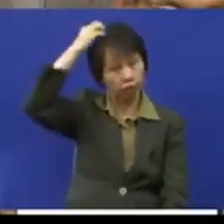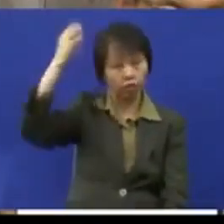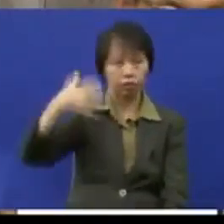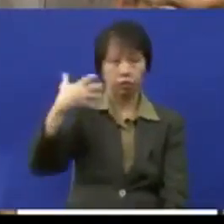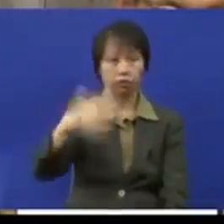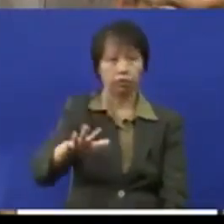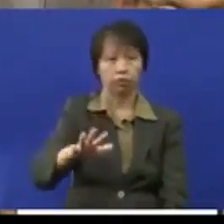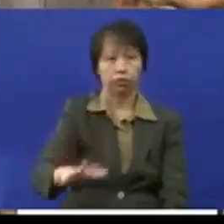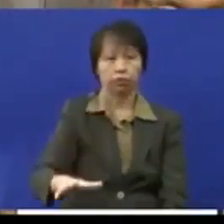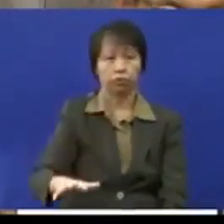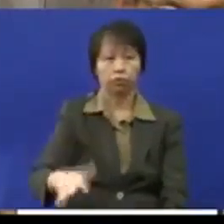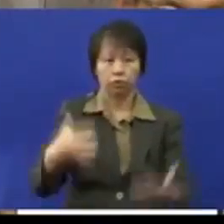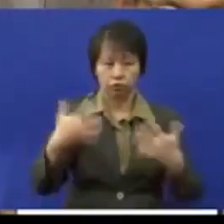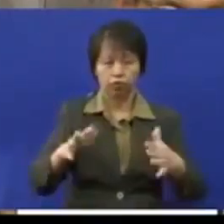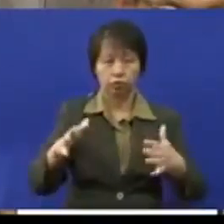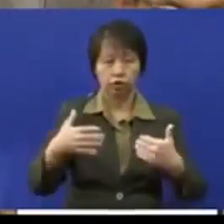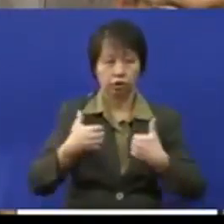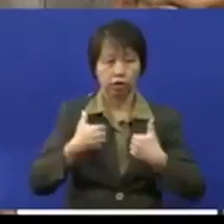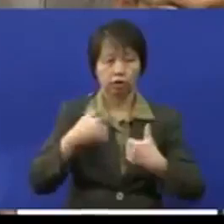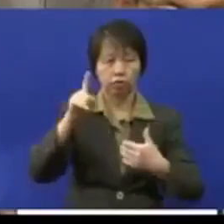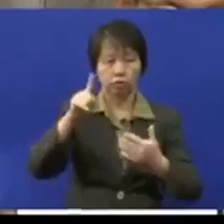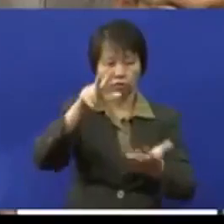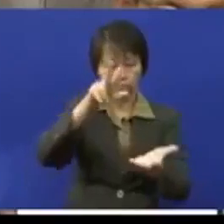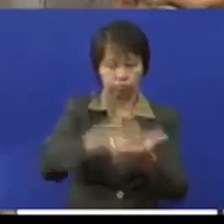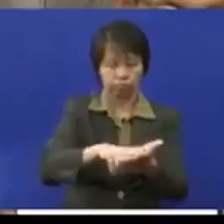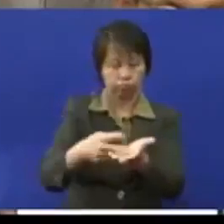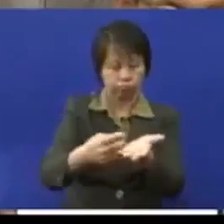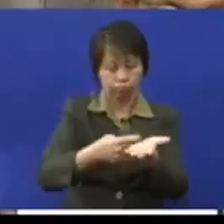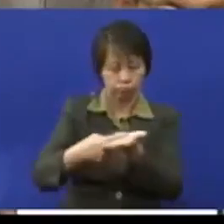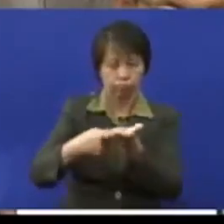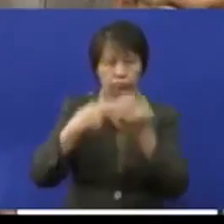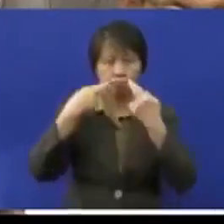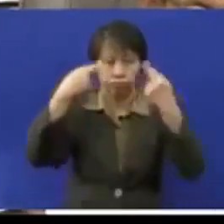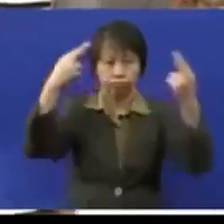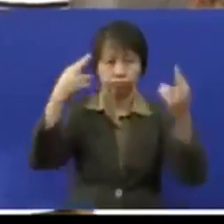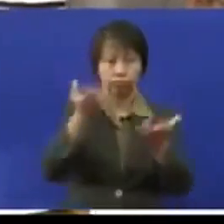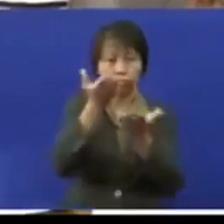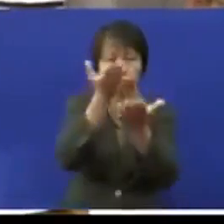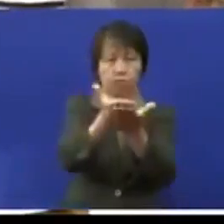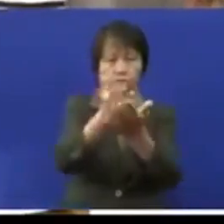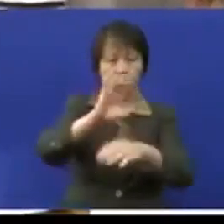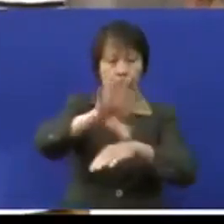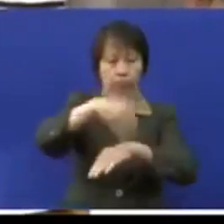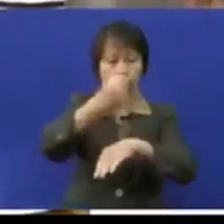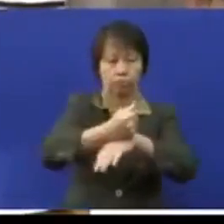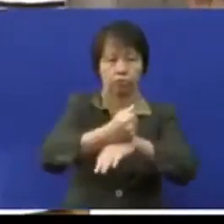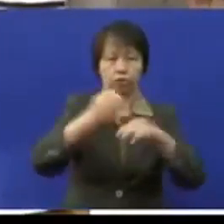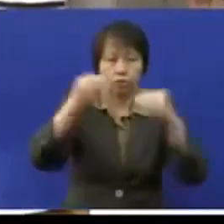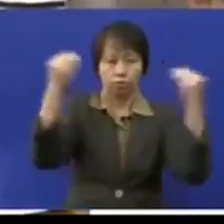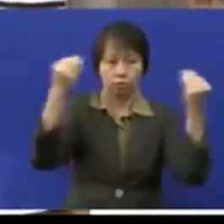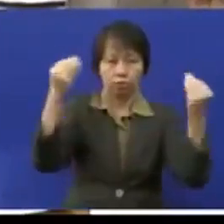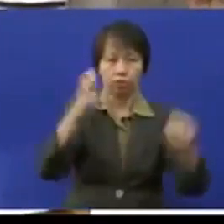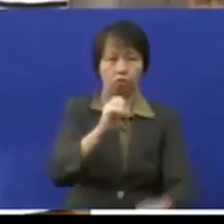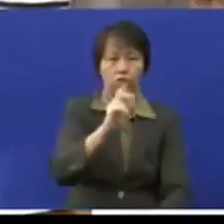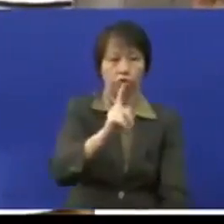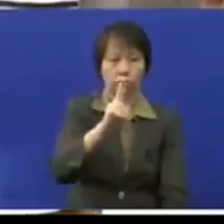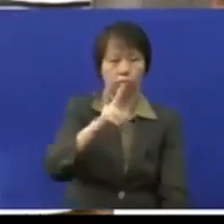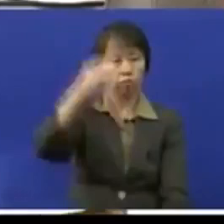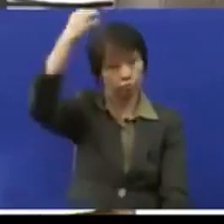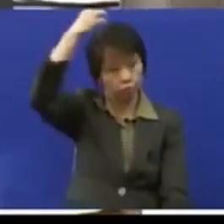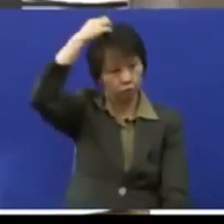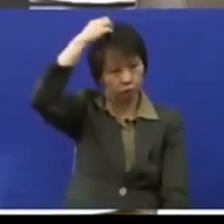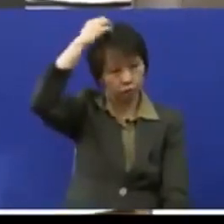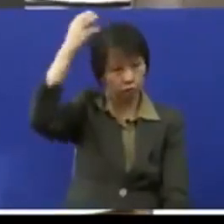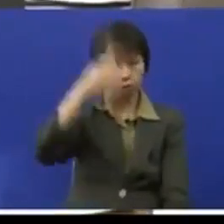mempunyai satu resolusi dan mencadangkan untuk menubuhkan majlis OKU peringkat negeri Selangor